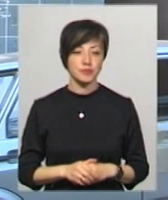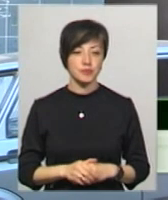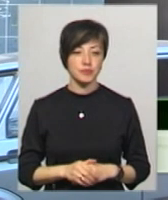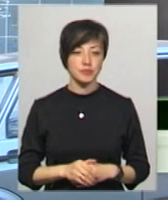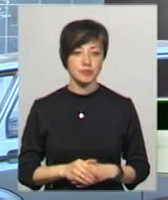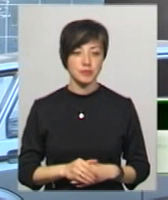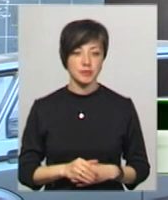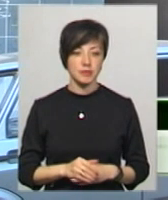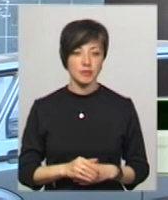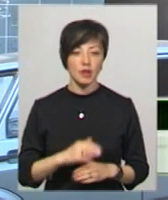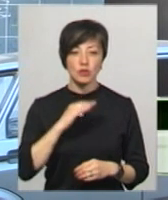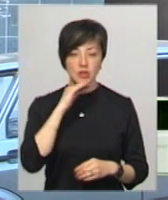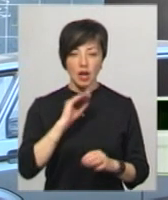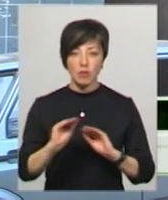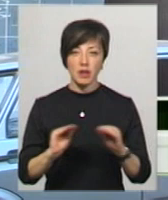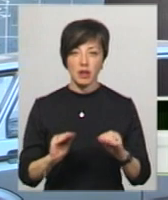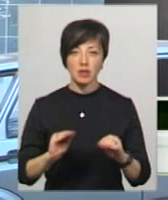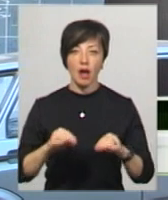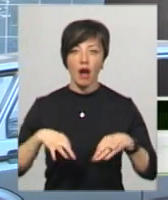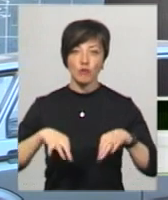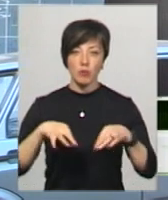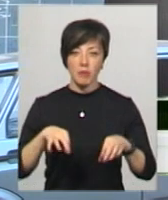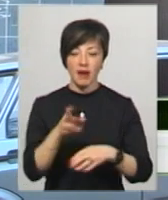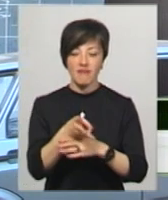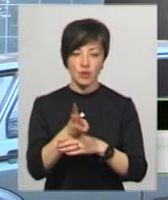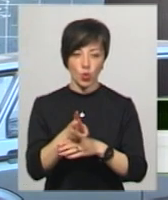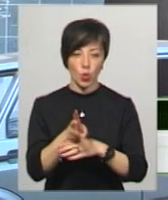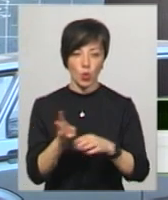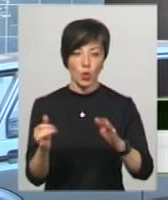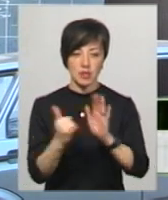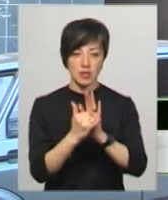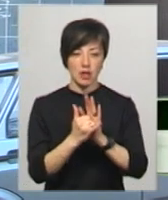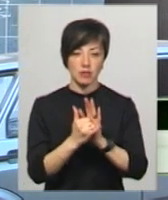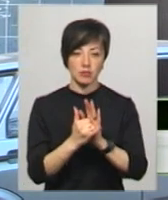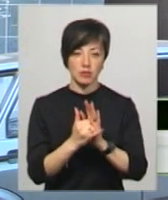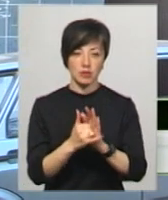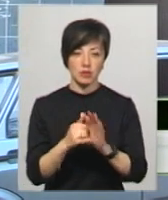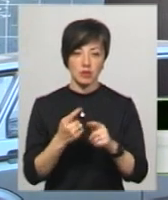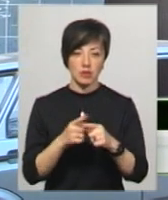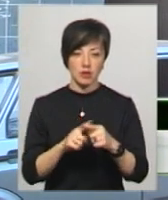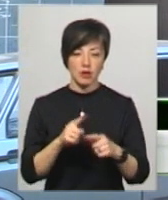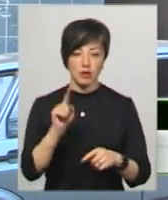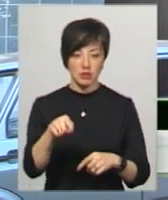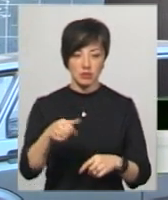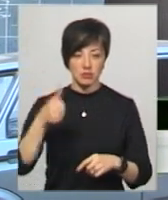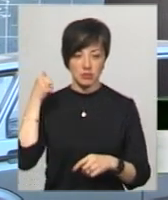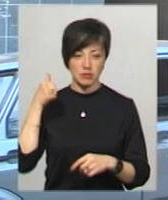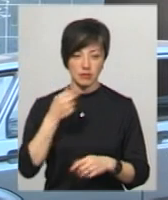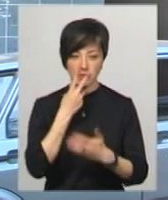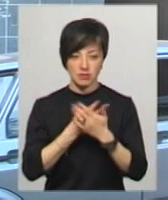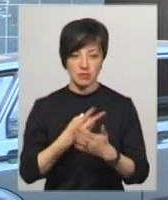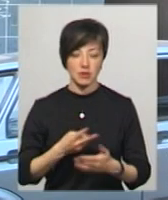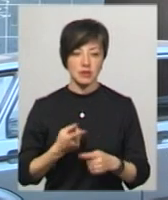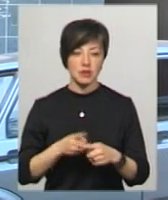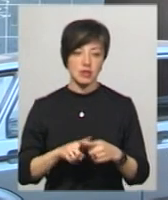Достатньо обладнати автомобіль відеорегістратором, який має камеру переднього та заднього